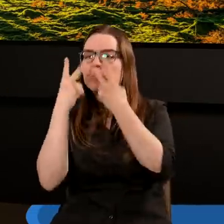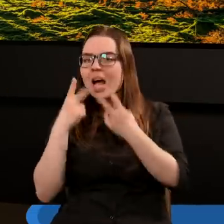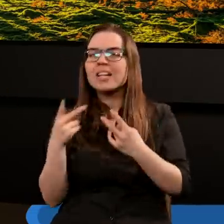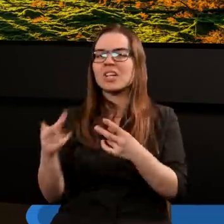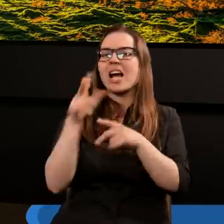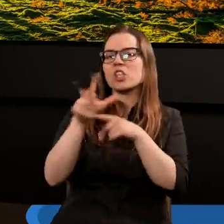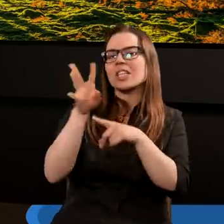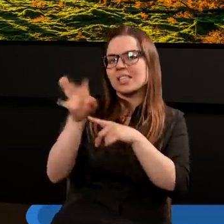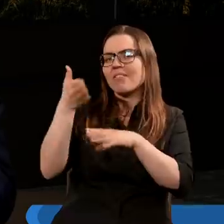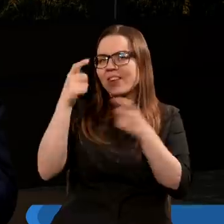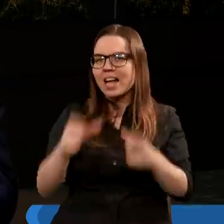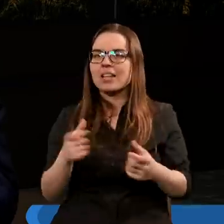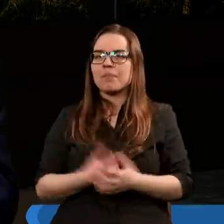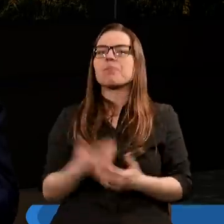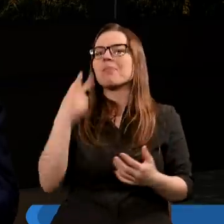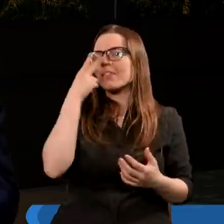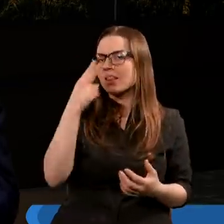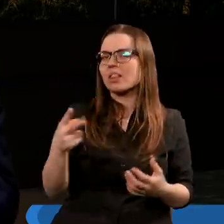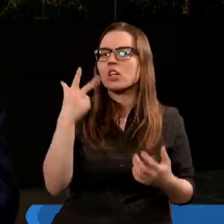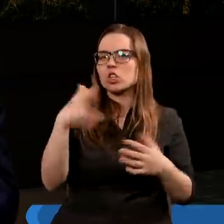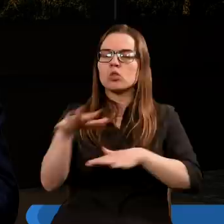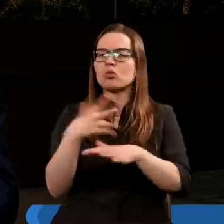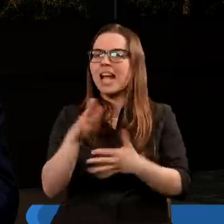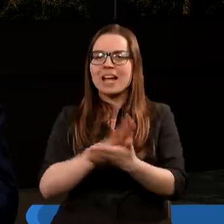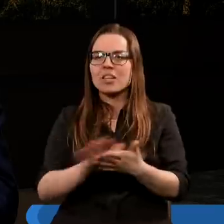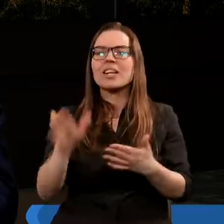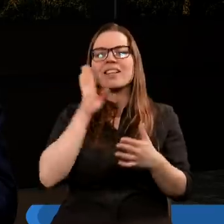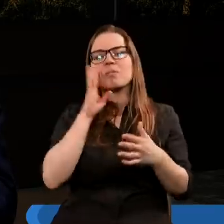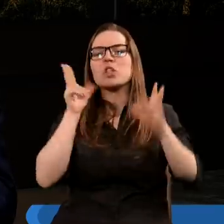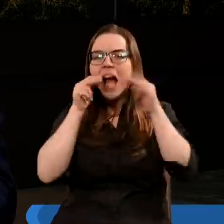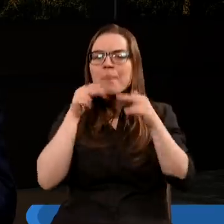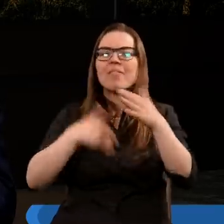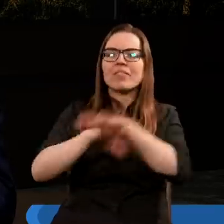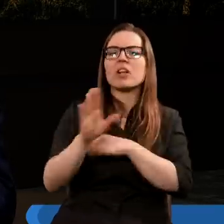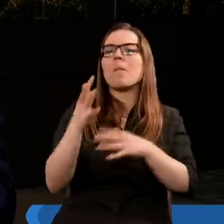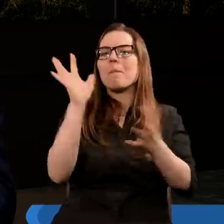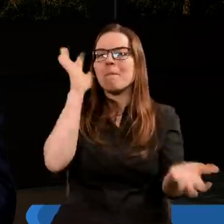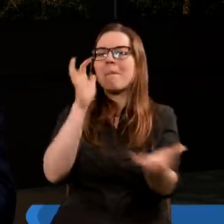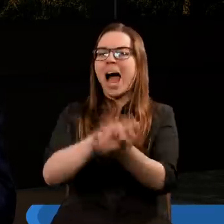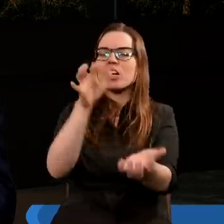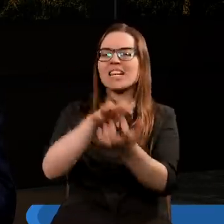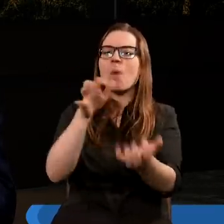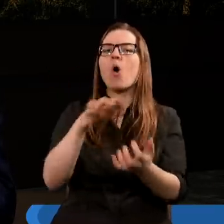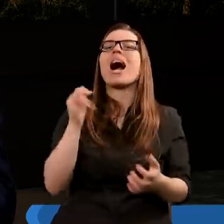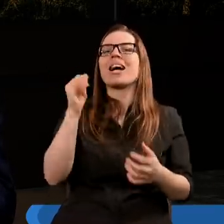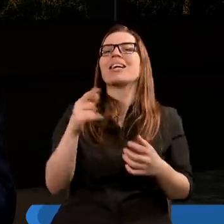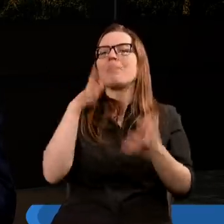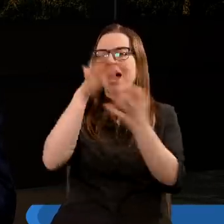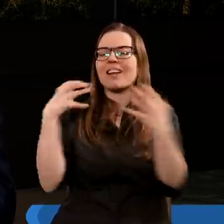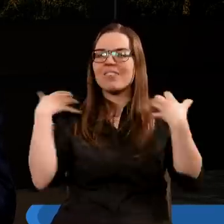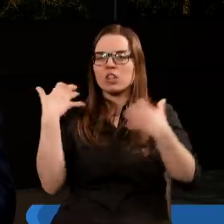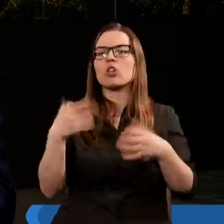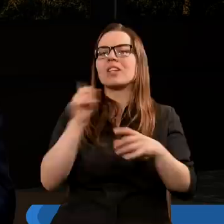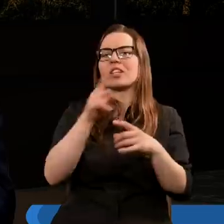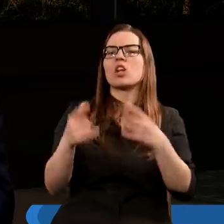czternasty werset. I widziałem trzy duchy nieczyste, jakby żaby wychodzące z paszczy smoka i z paszczy zwierzęcia i z